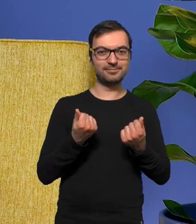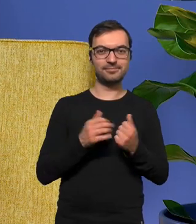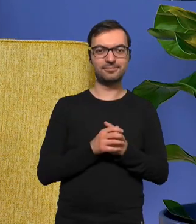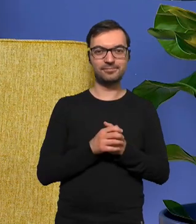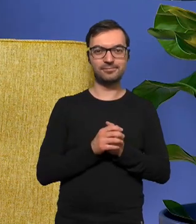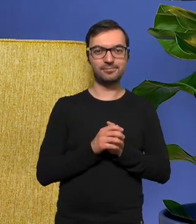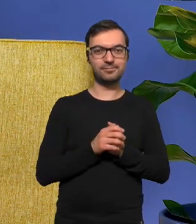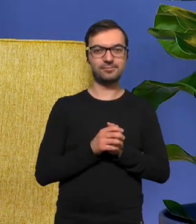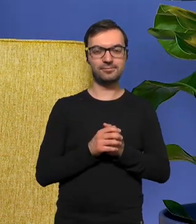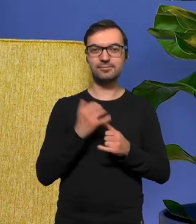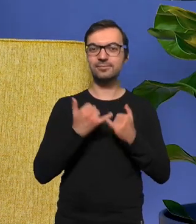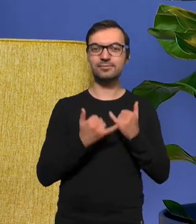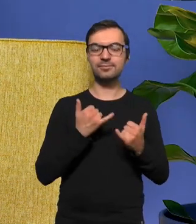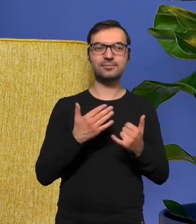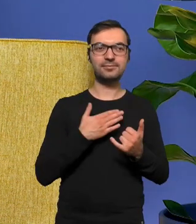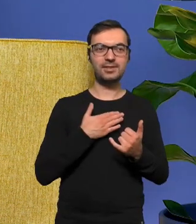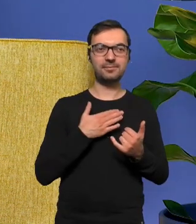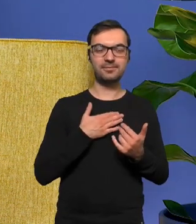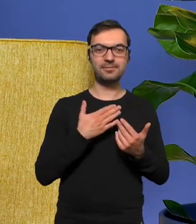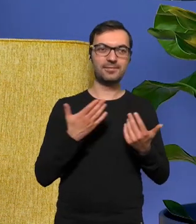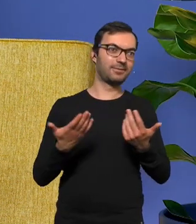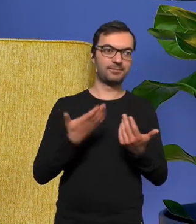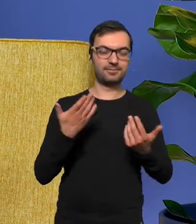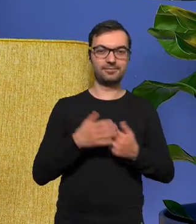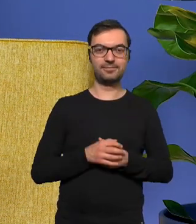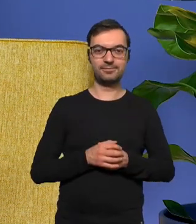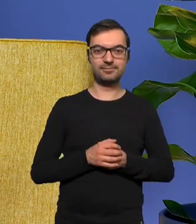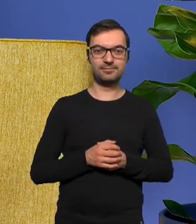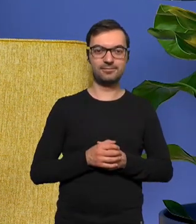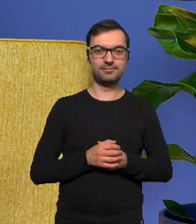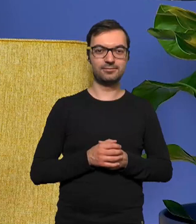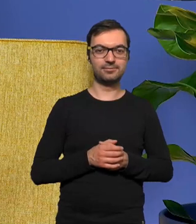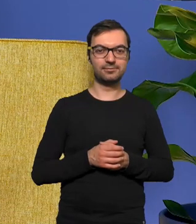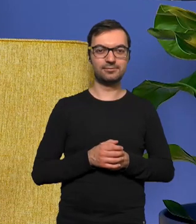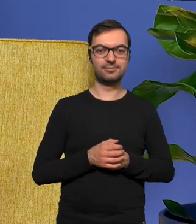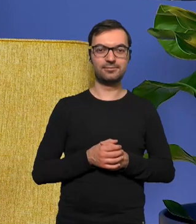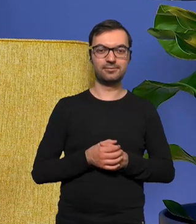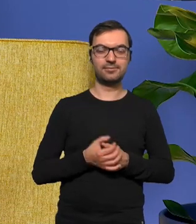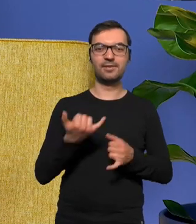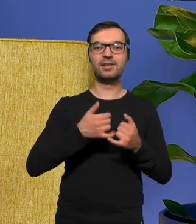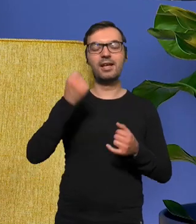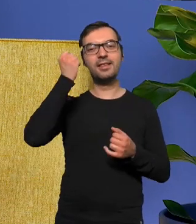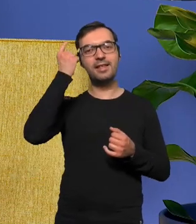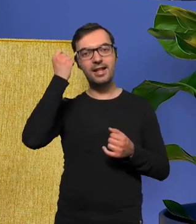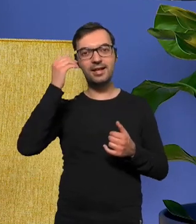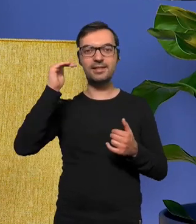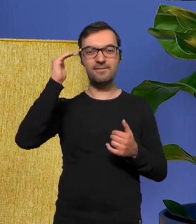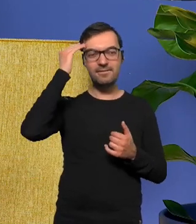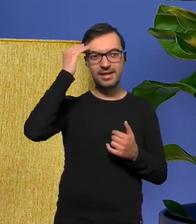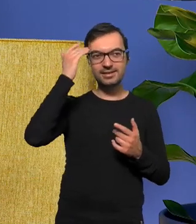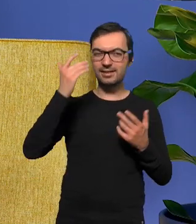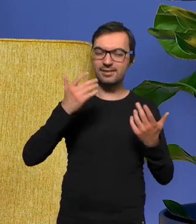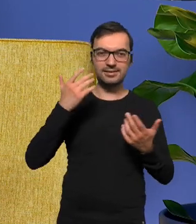posiadanie jakiegoś takiego nie wiem jak to nazwać nawet jeżeli ta ta ta wiedza inteligencja jakby to nie